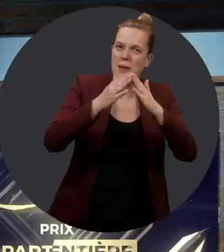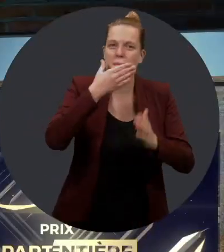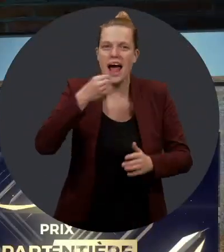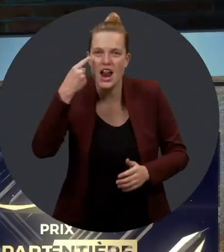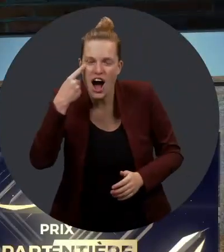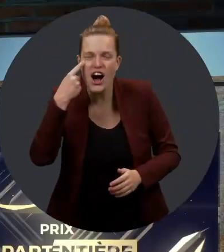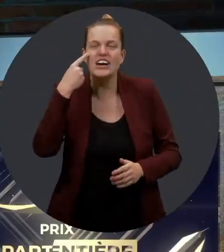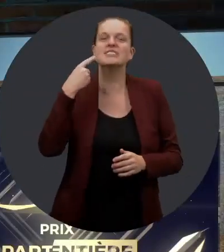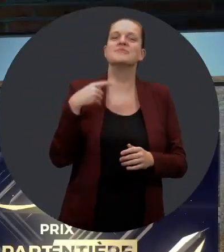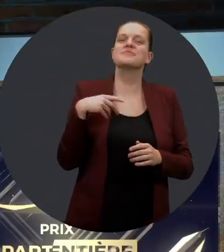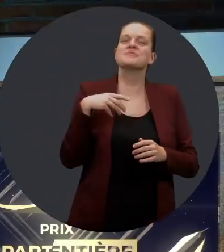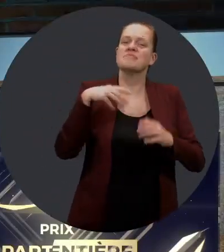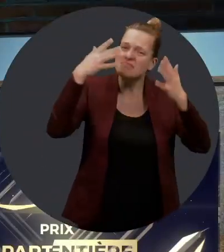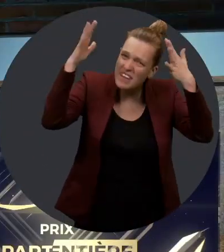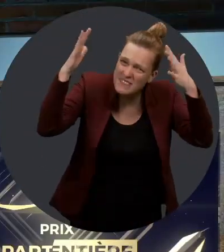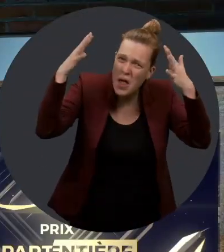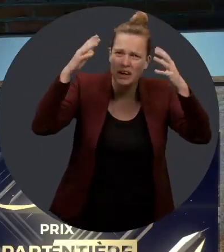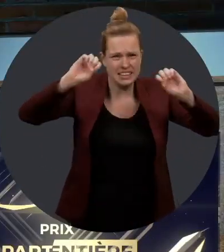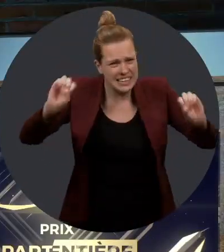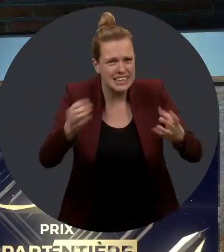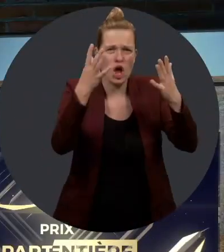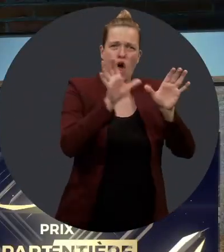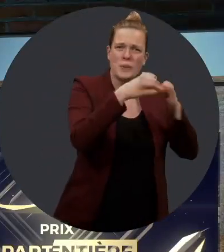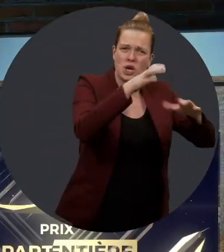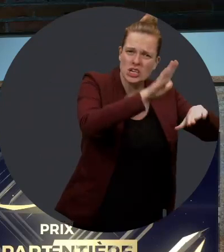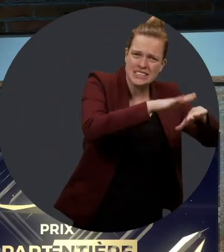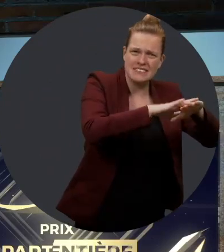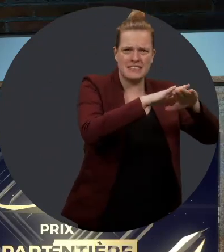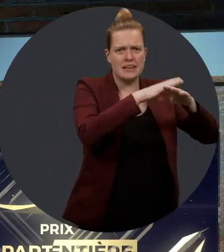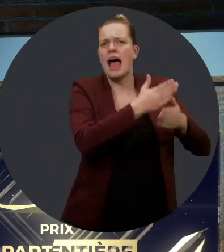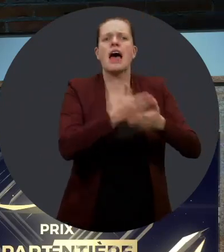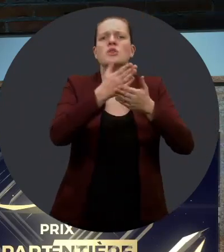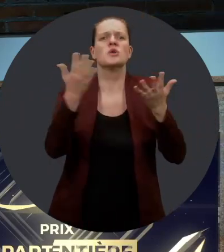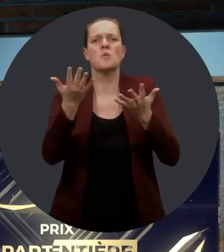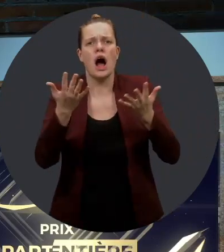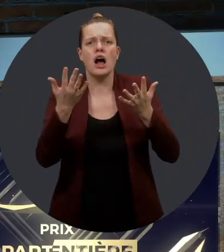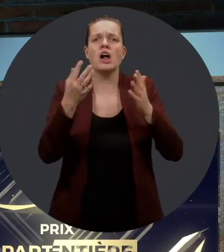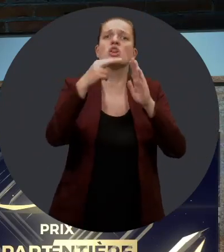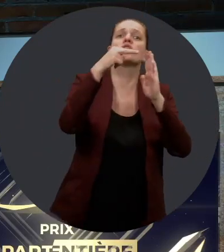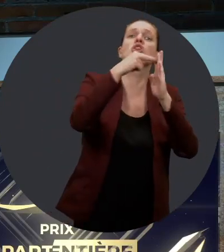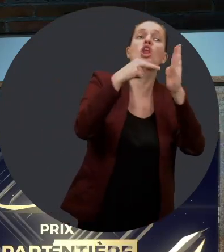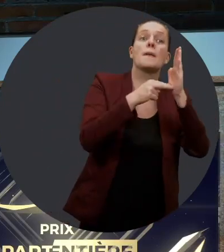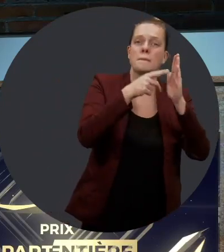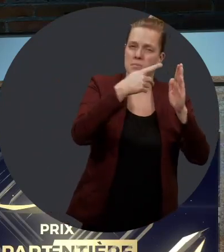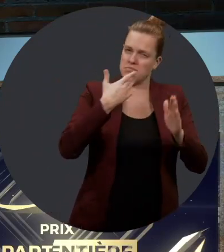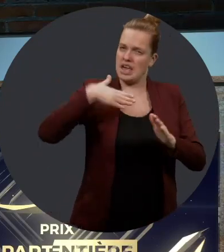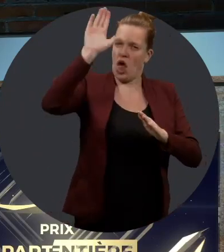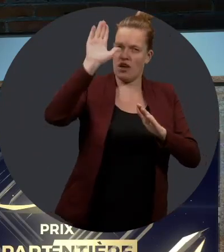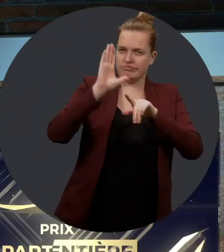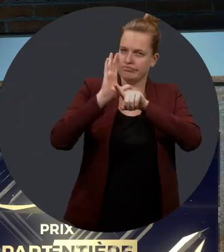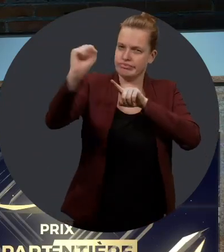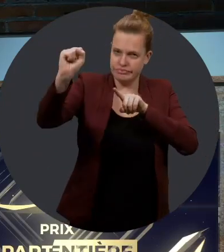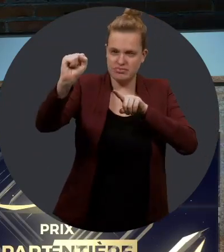Félicitations à la Ville de Belleuil. Bravo d'avoir mis en place ce comité consultatif qui a permis d'aller au-delà des normes qui